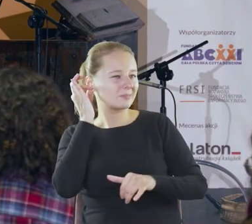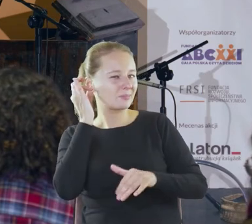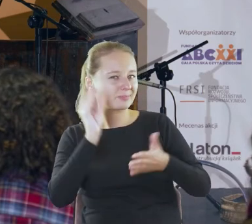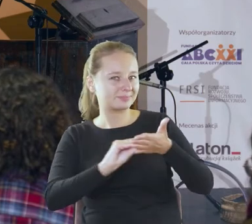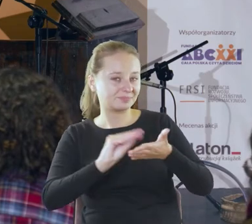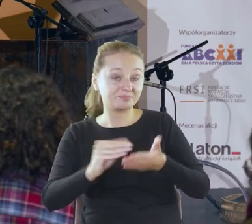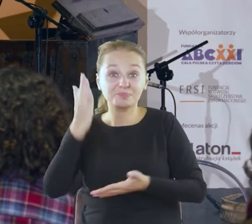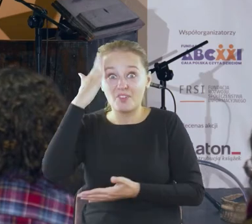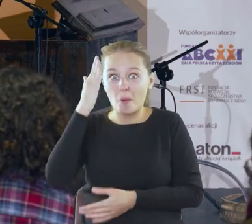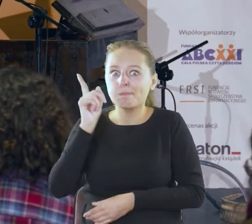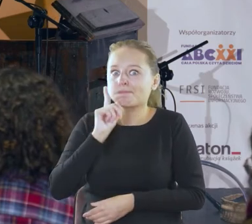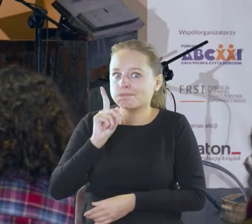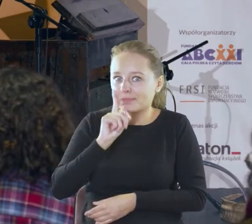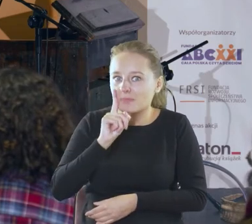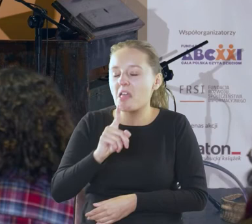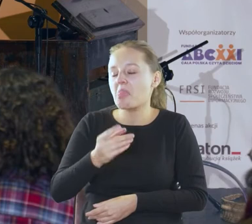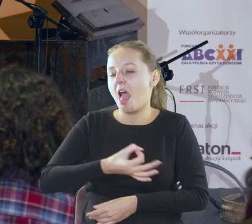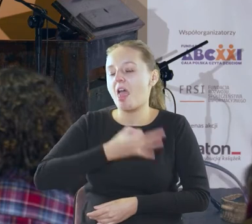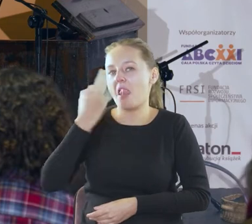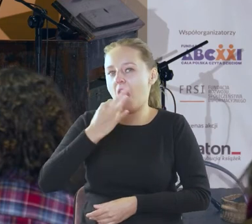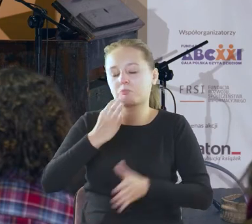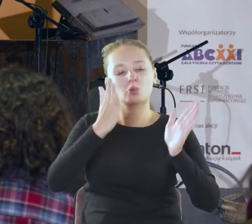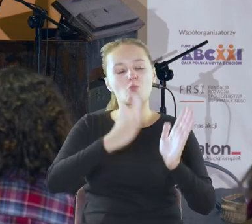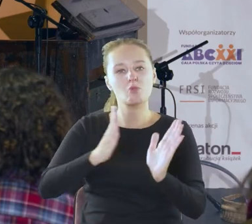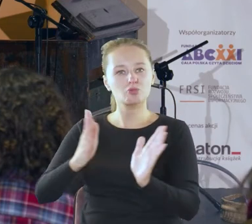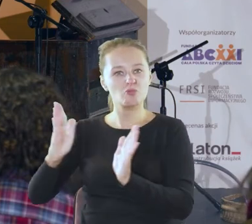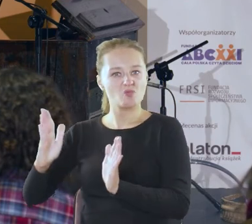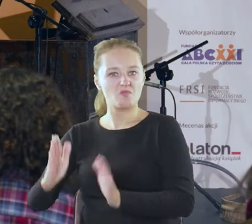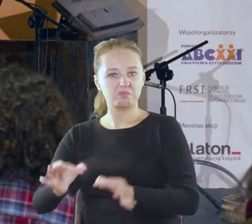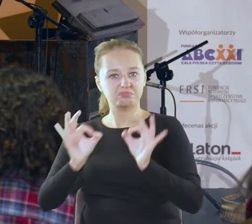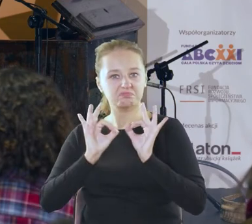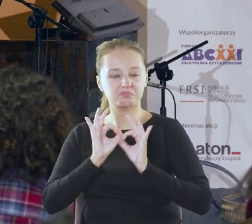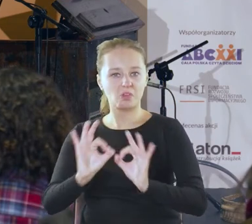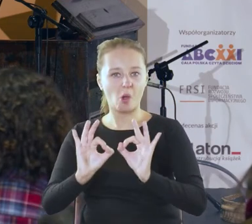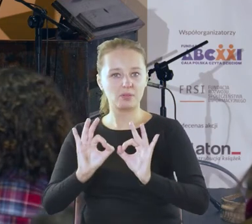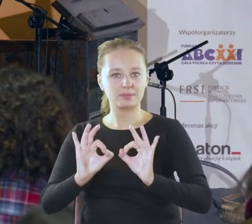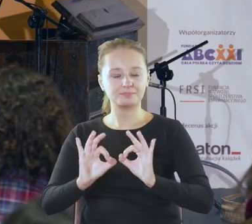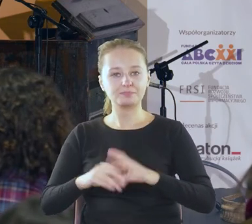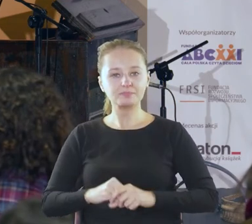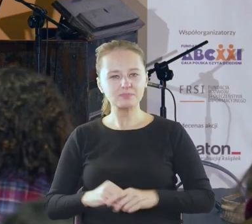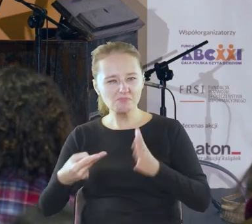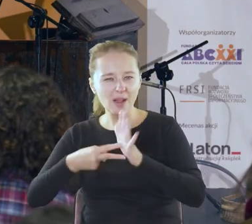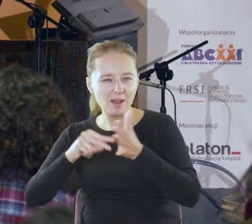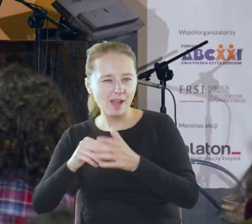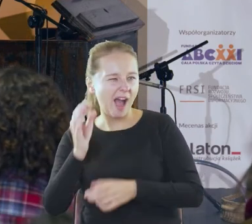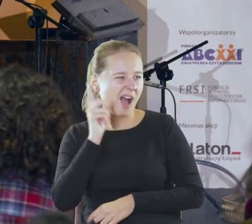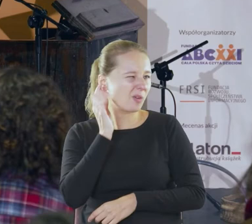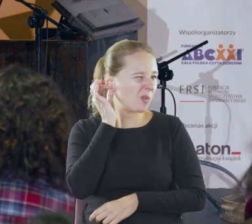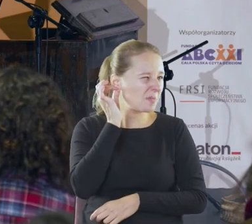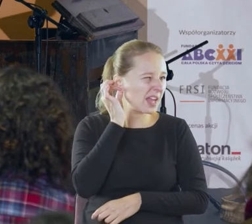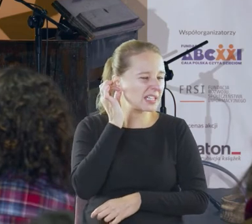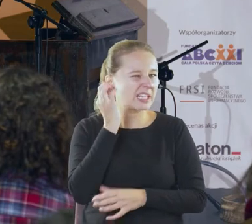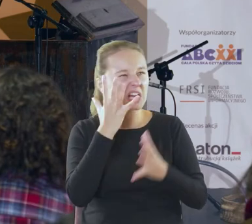męskie to jest ustrukturowane uporządkowane racjonalne przewidywalne a kobieca jest